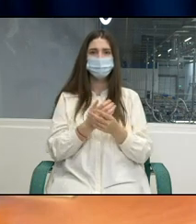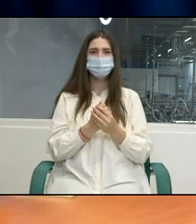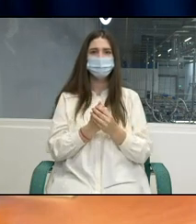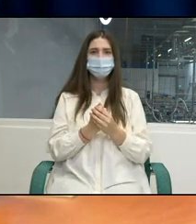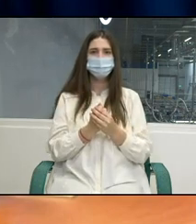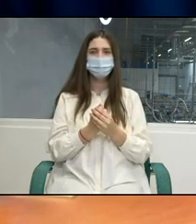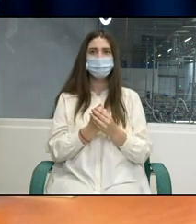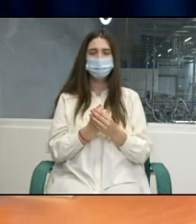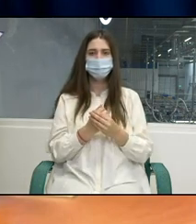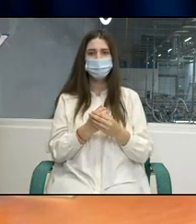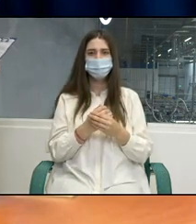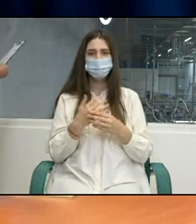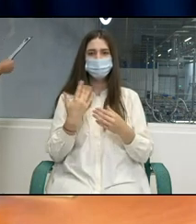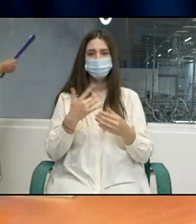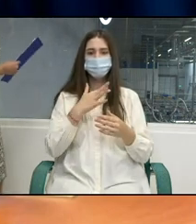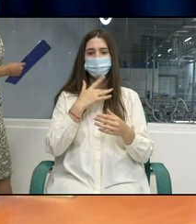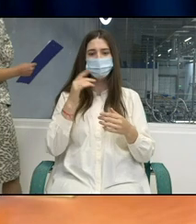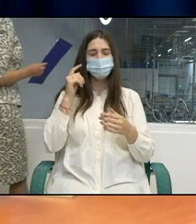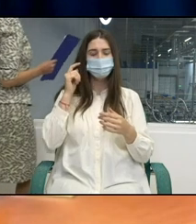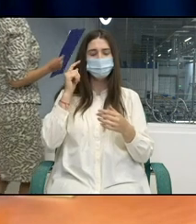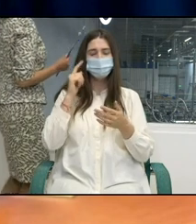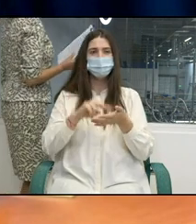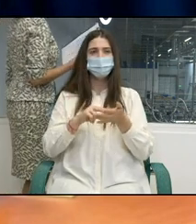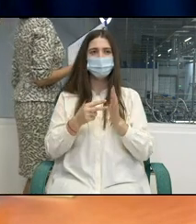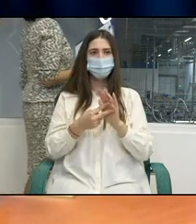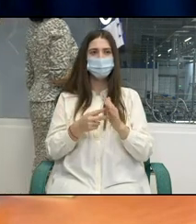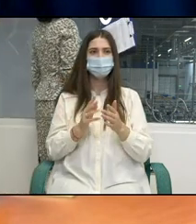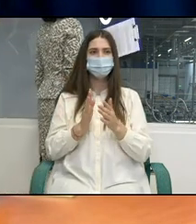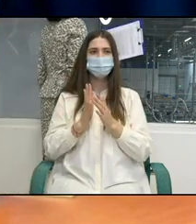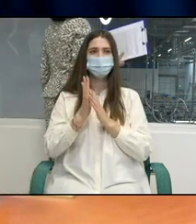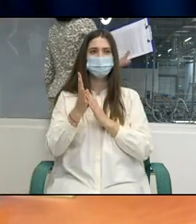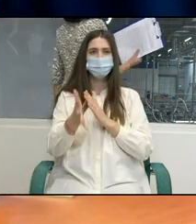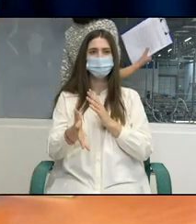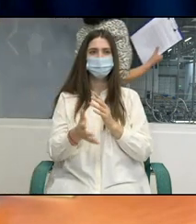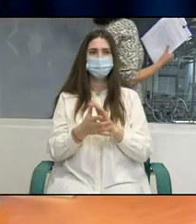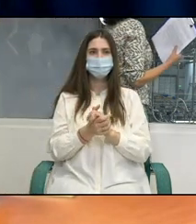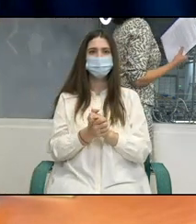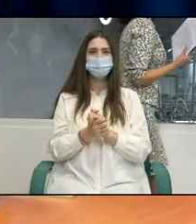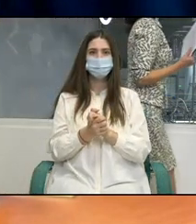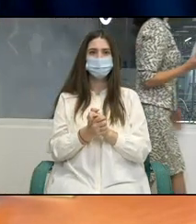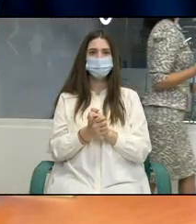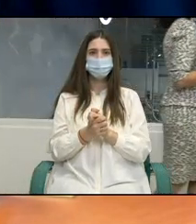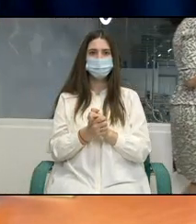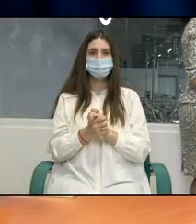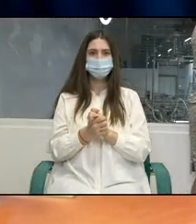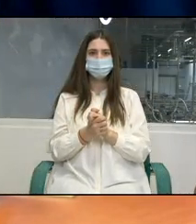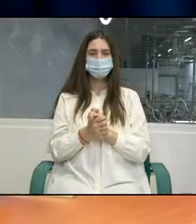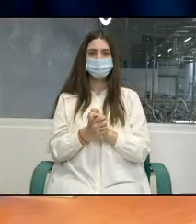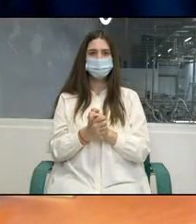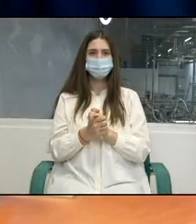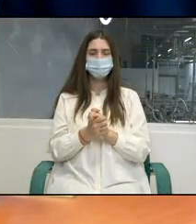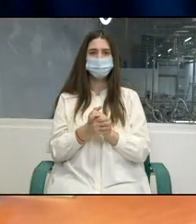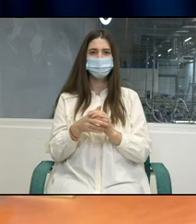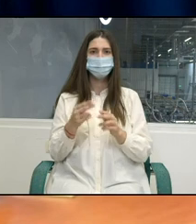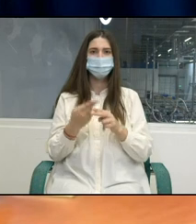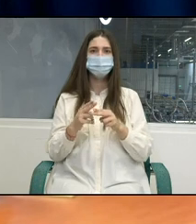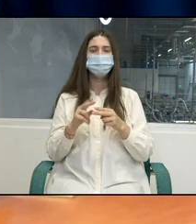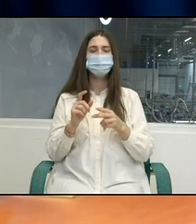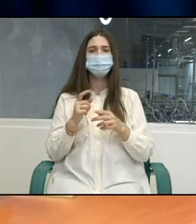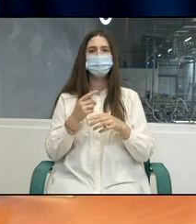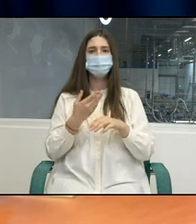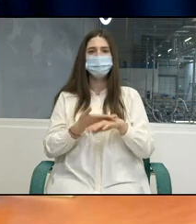implementare mai multor programe. Noi a venit cu o consultanță și sprijin pe parcursul acestui proces foarte complicat și provocator